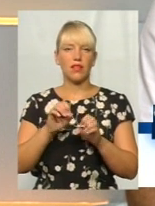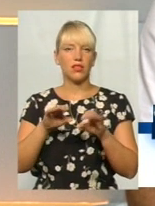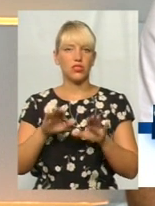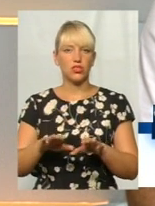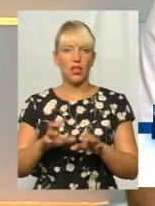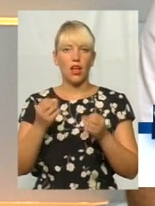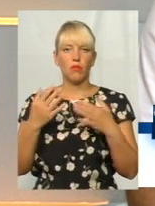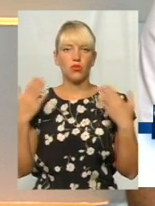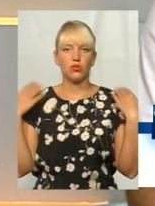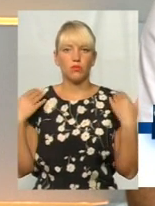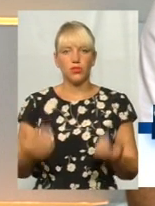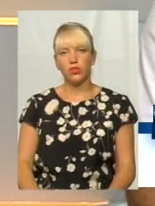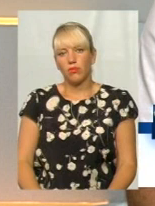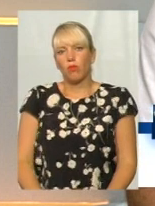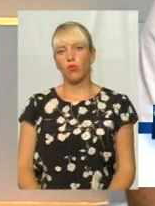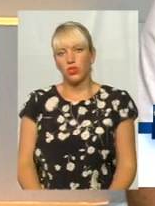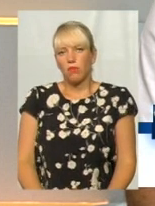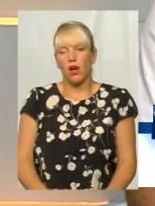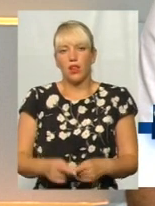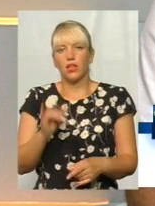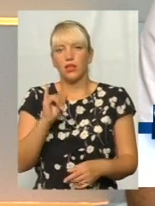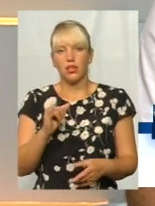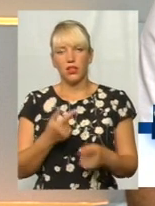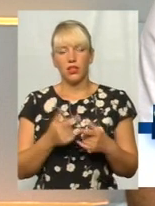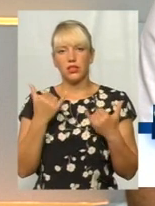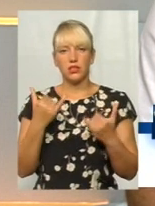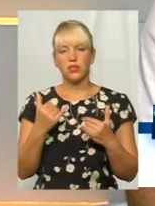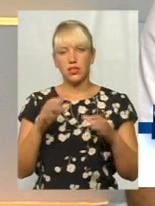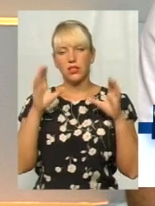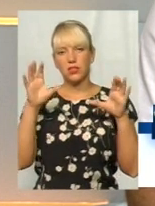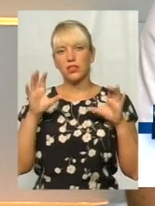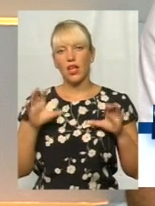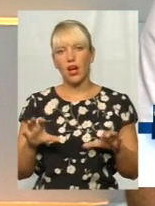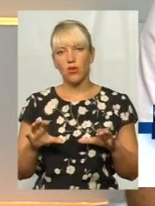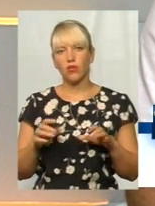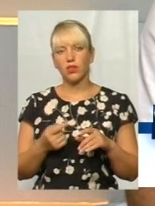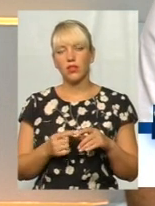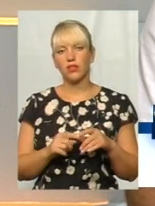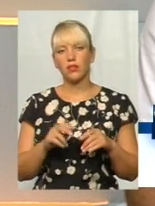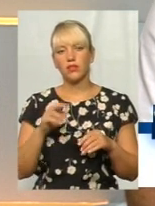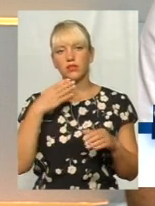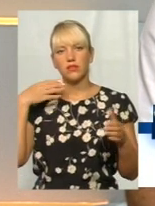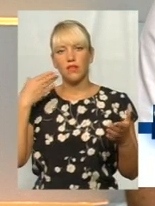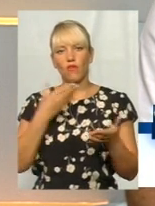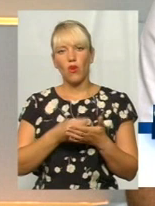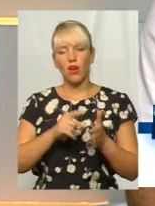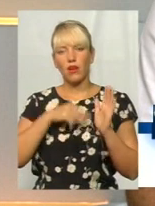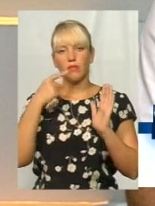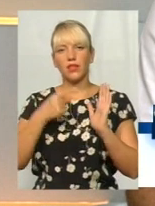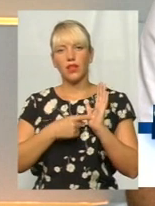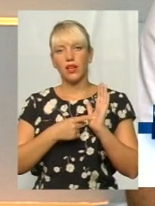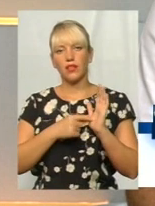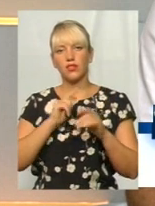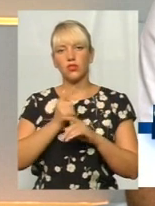році вони почали закон своїх затягнень. Знов